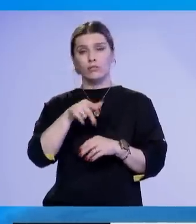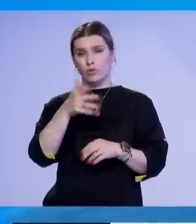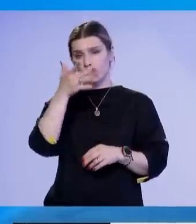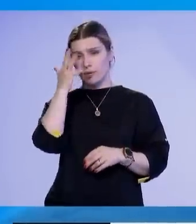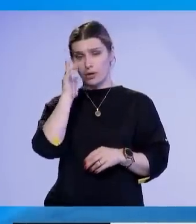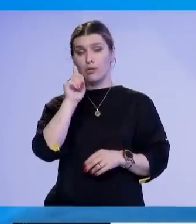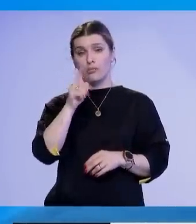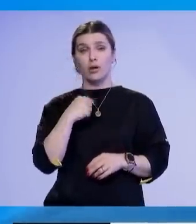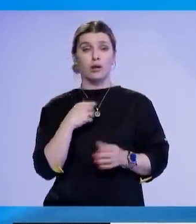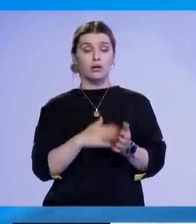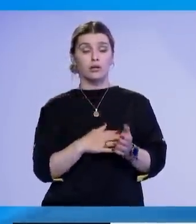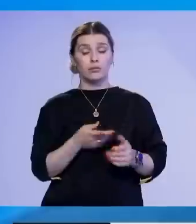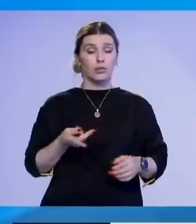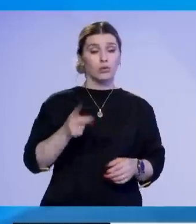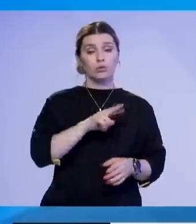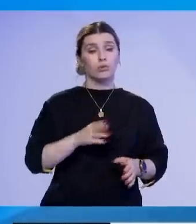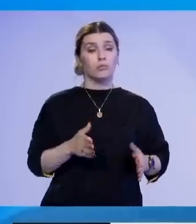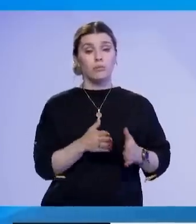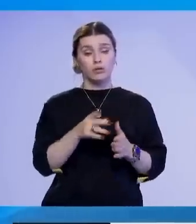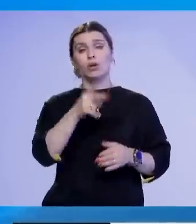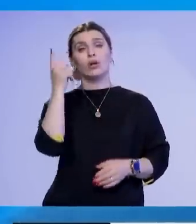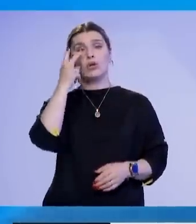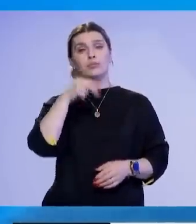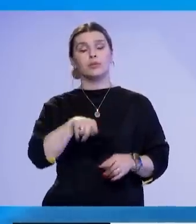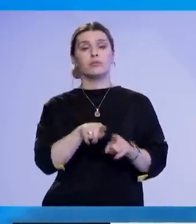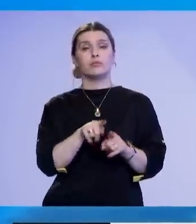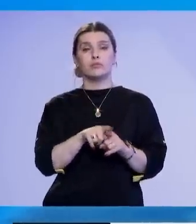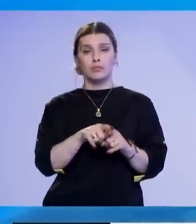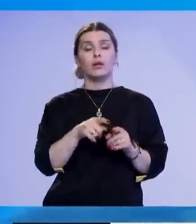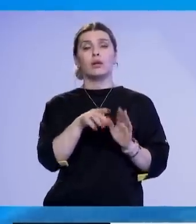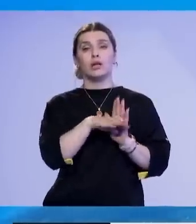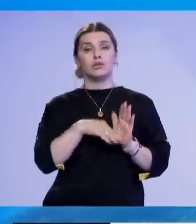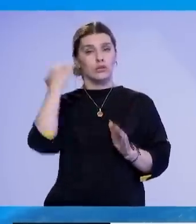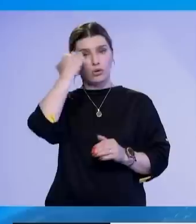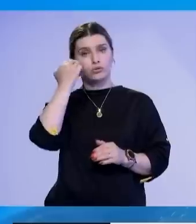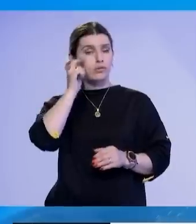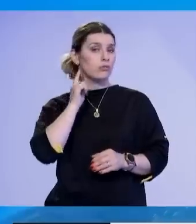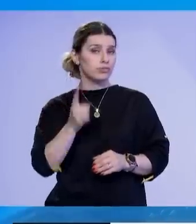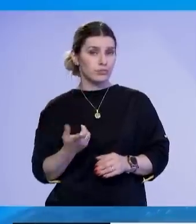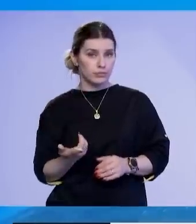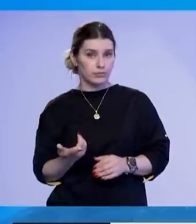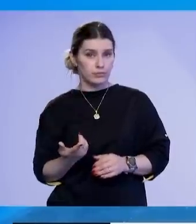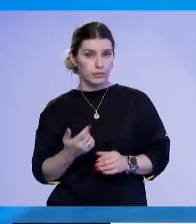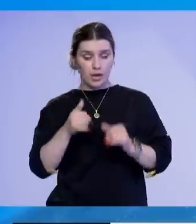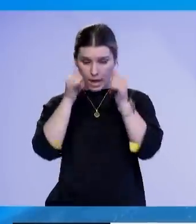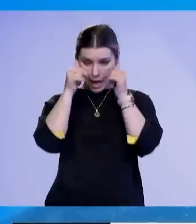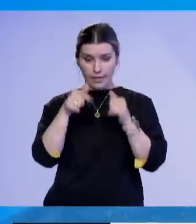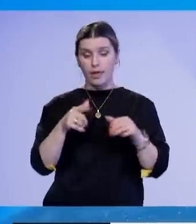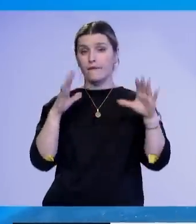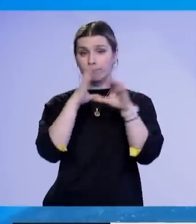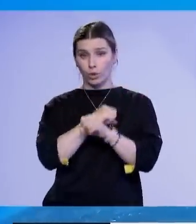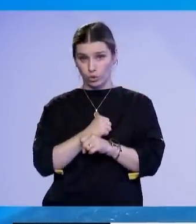obligimeve kushtetuese të qeveris ndaj kryetarve të rinj të komunave veriore. Pas betimit e ejndën, jetëre